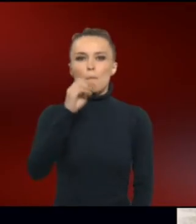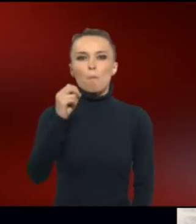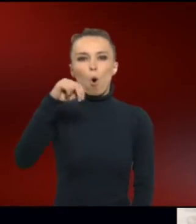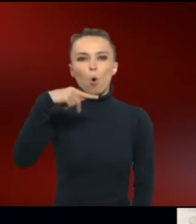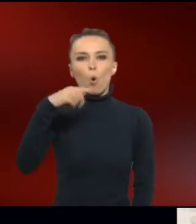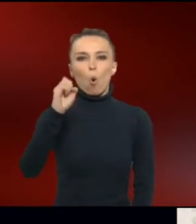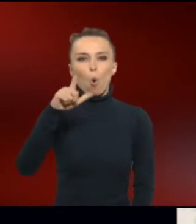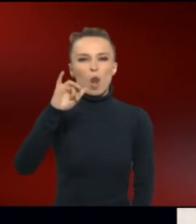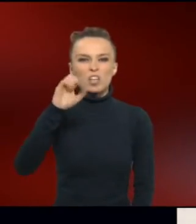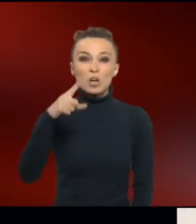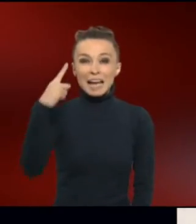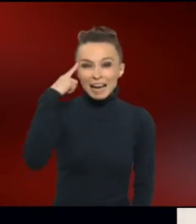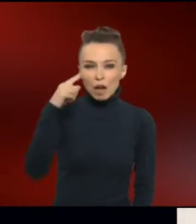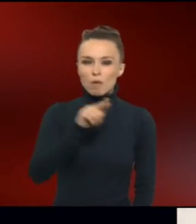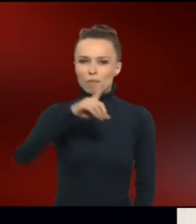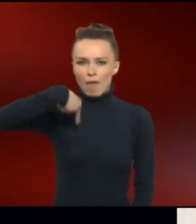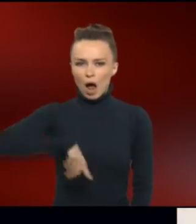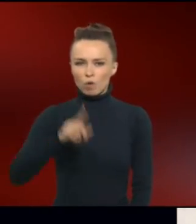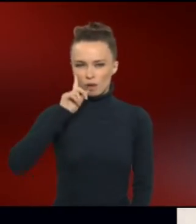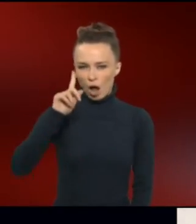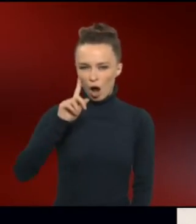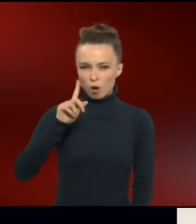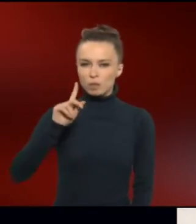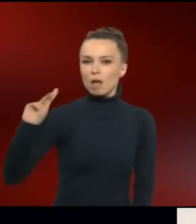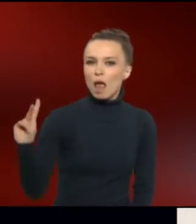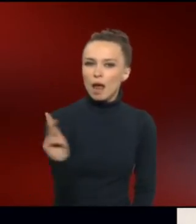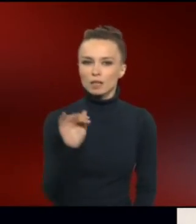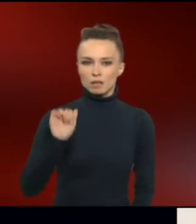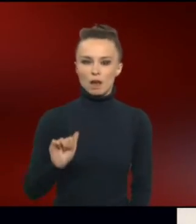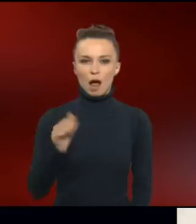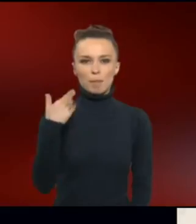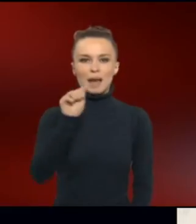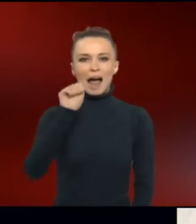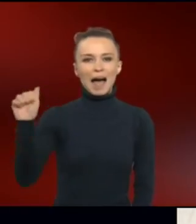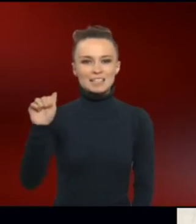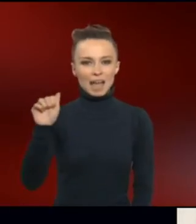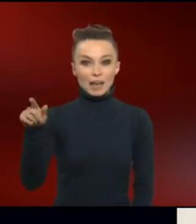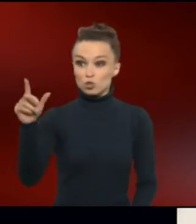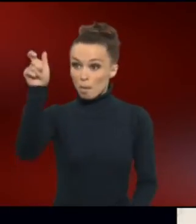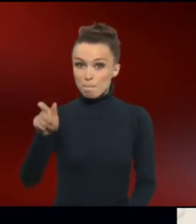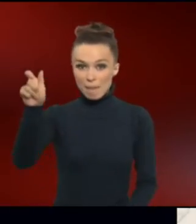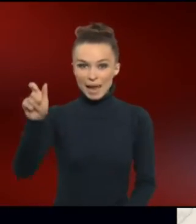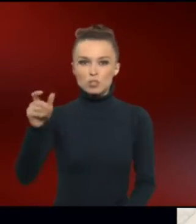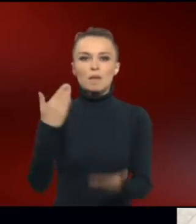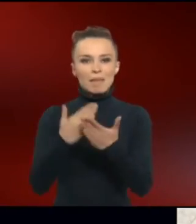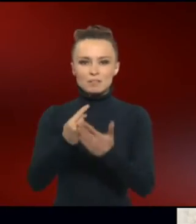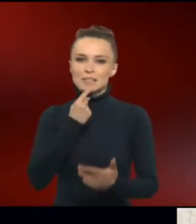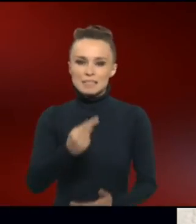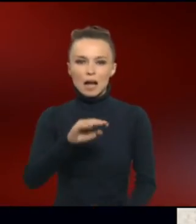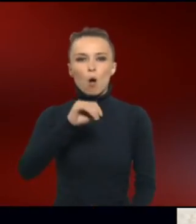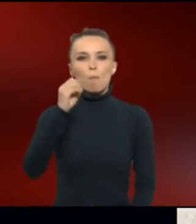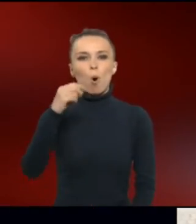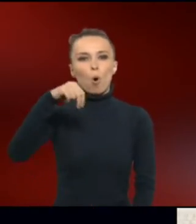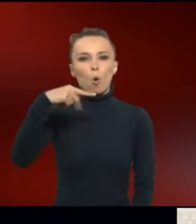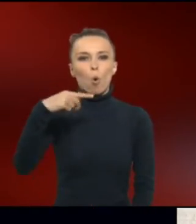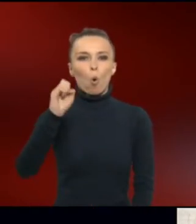Down glaubt bei seinen Patienten eine Ähnlichkeit mit diesen asiatischen Menschen zu erkennen und bezeichnet sie daher als Mongoloid.